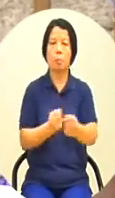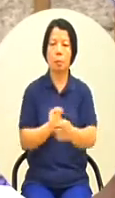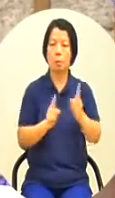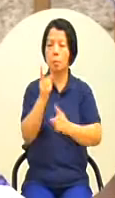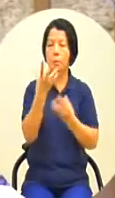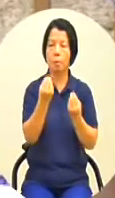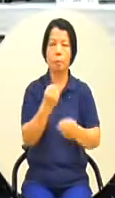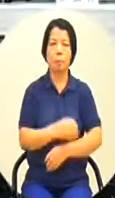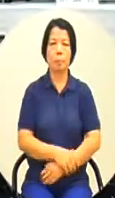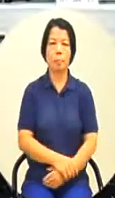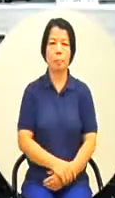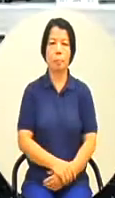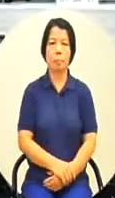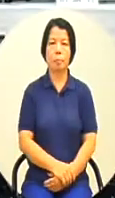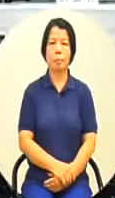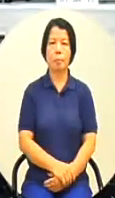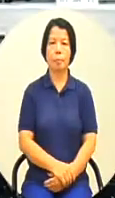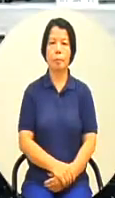差異以上